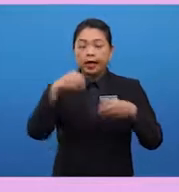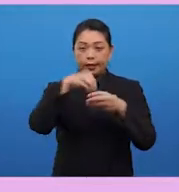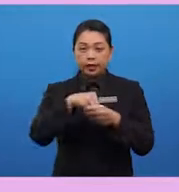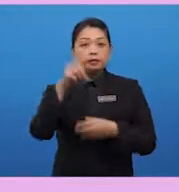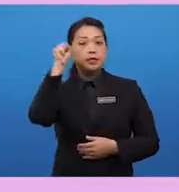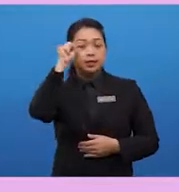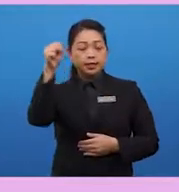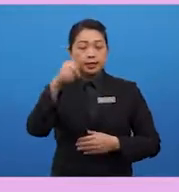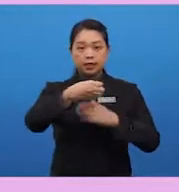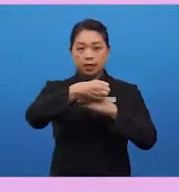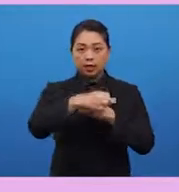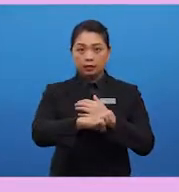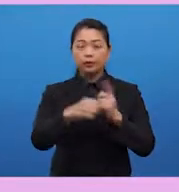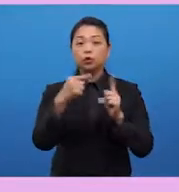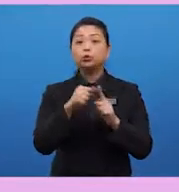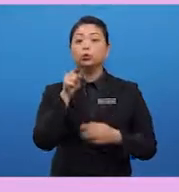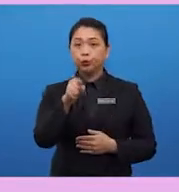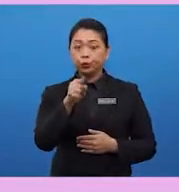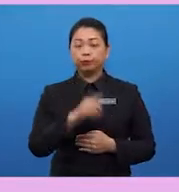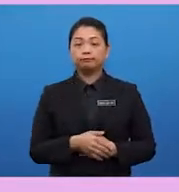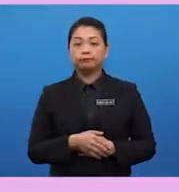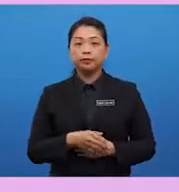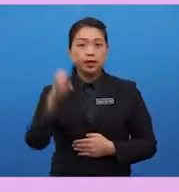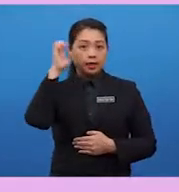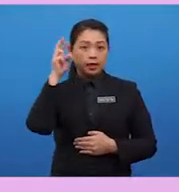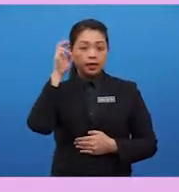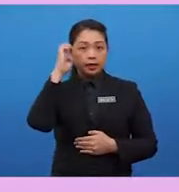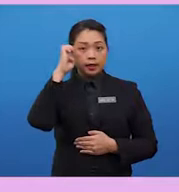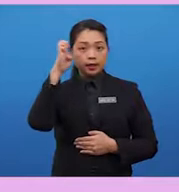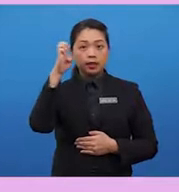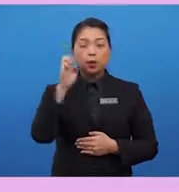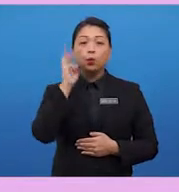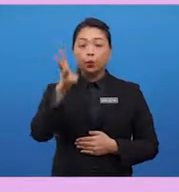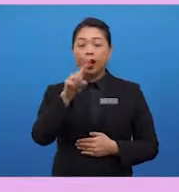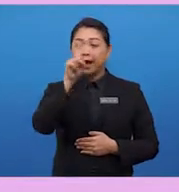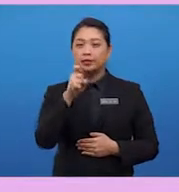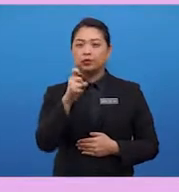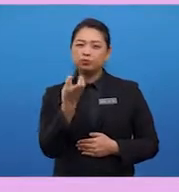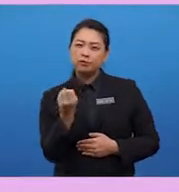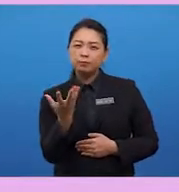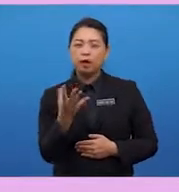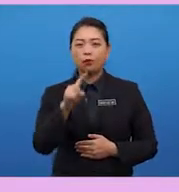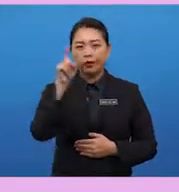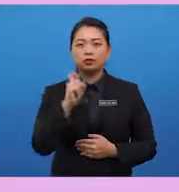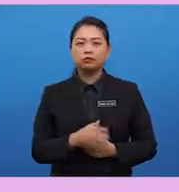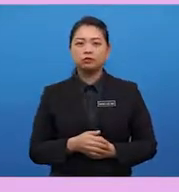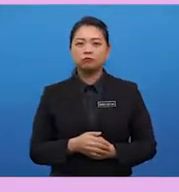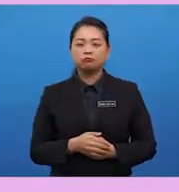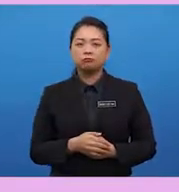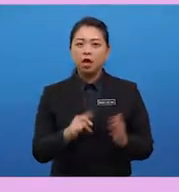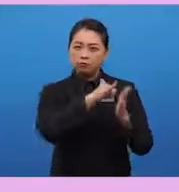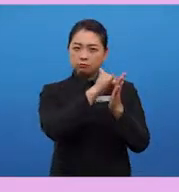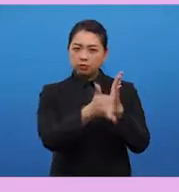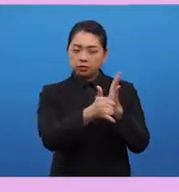email to you, he would have asked you a number of questions. The first